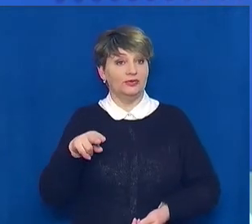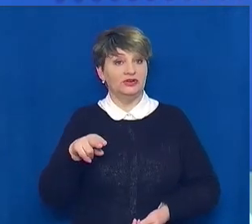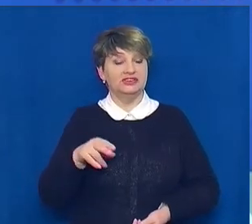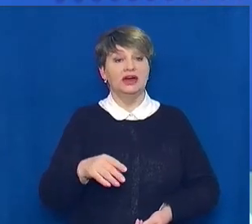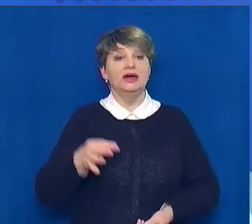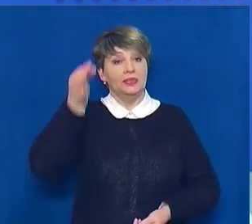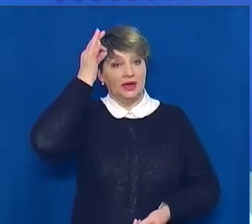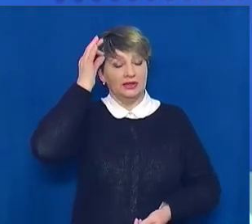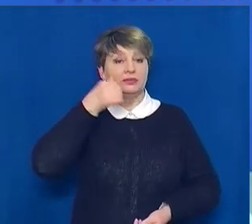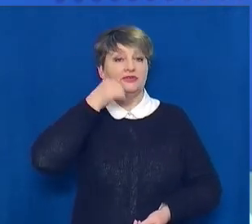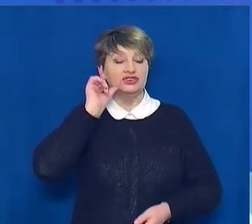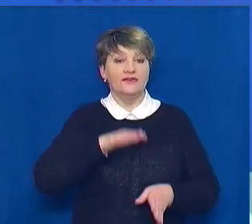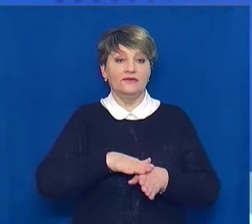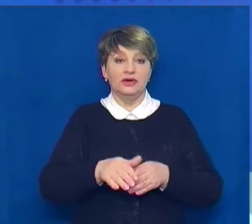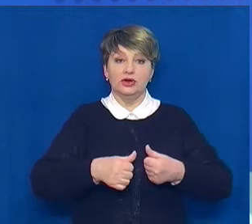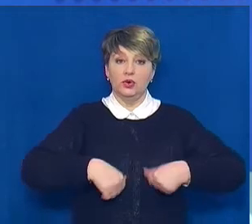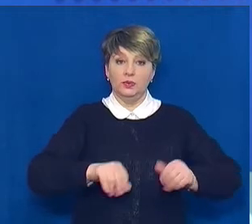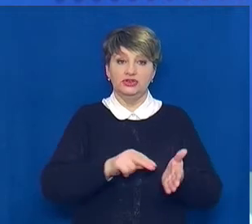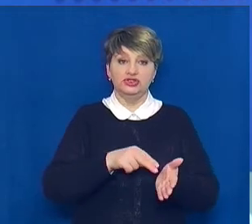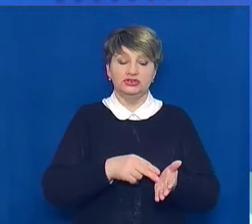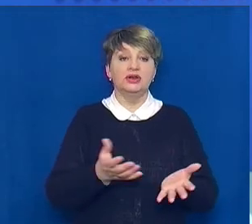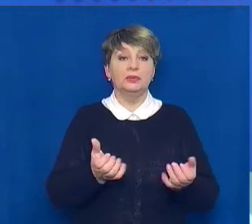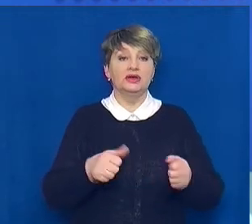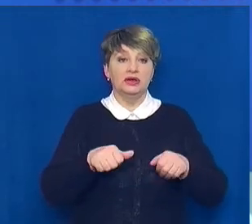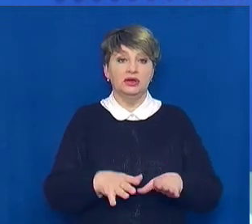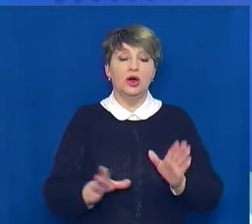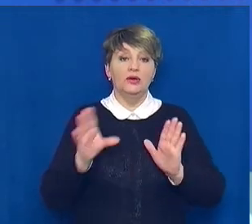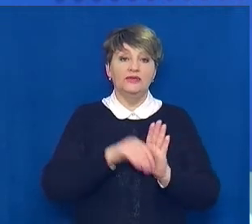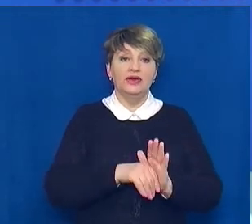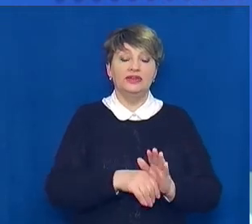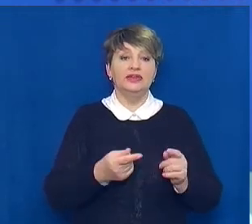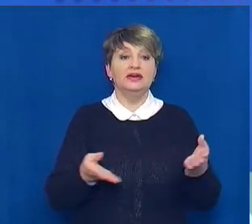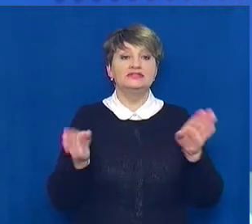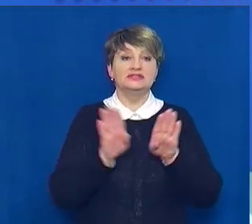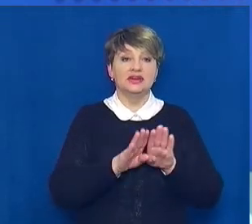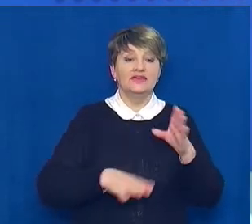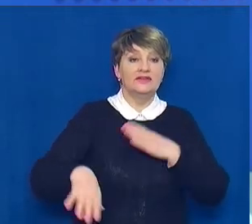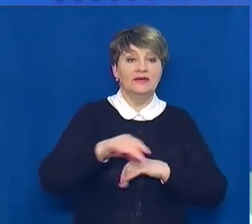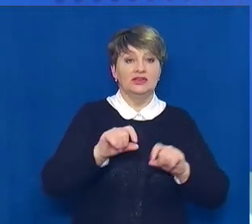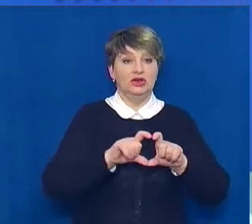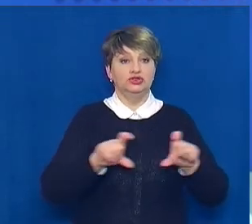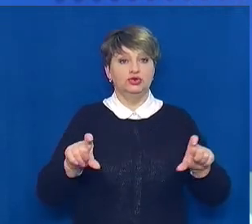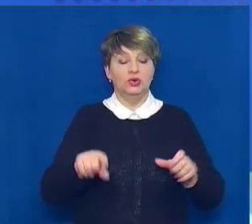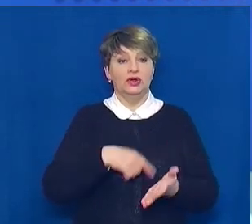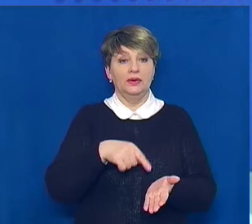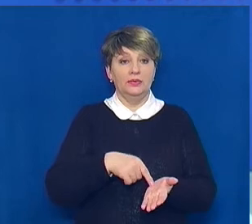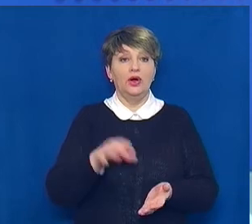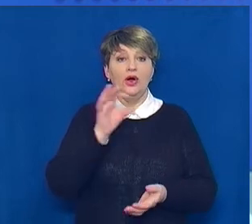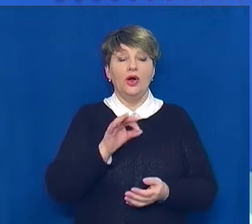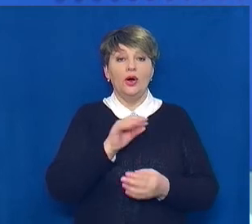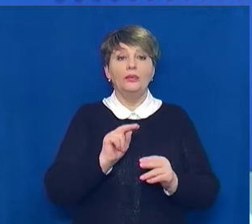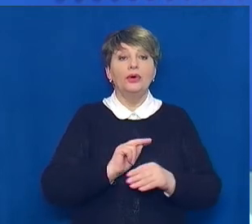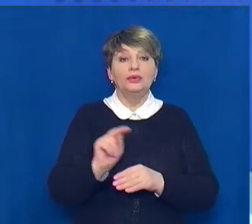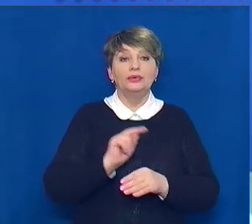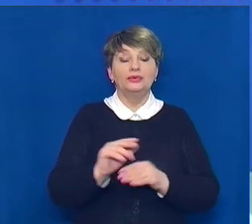Надаємо, вчора виконавчий комітет Черкас ухвалив рішення про введення карантину в усіх школах міста. Про уроки вдома детальніше Ольга